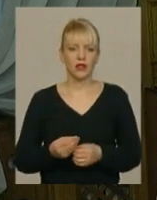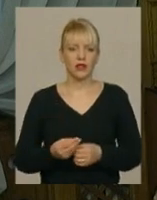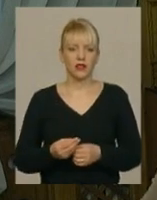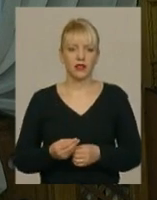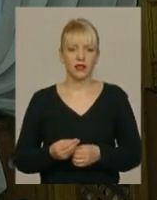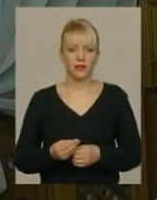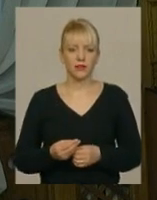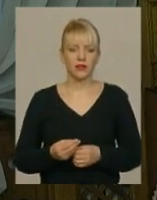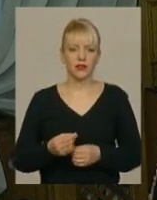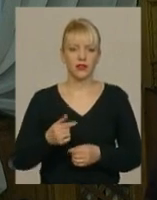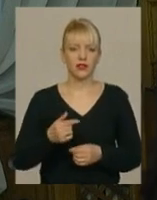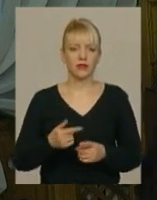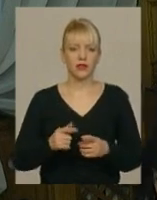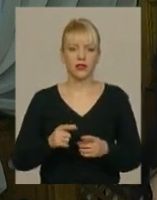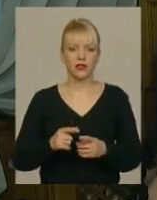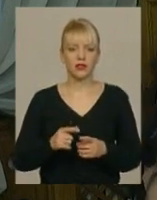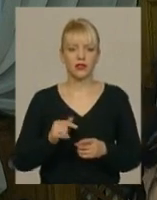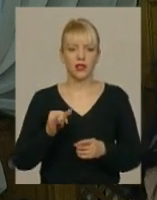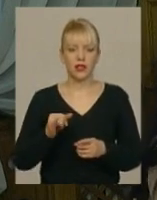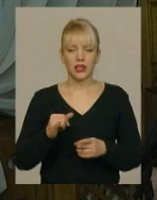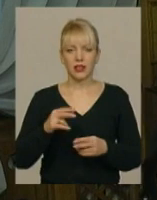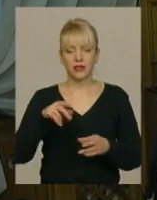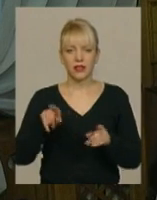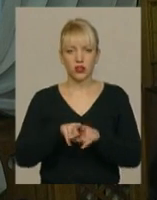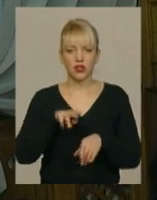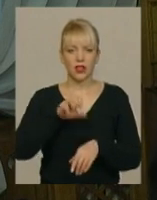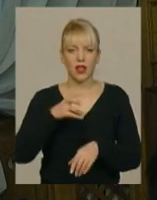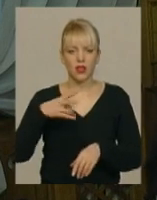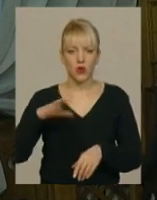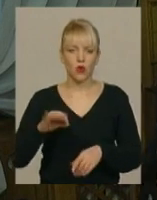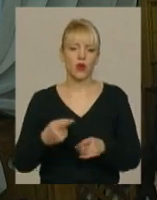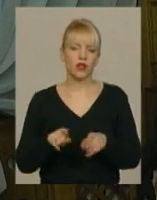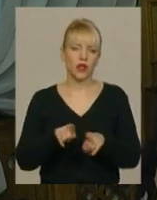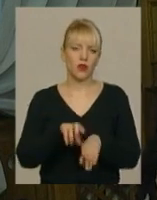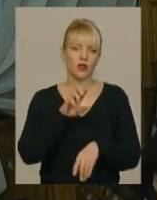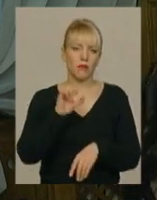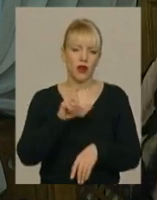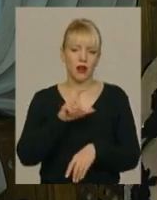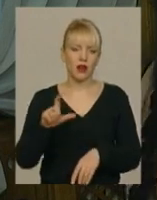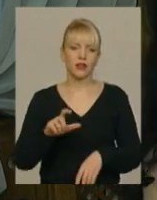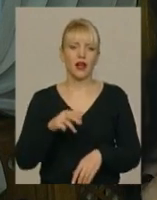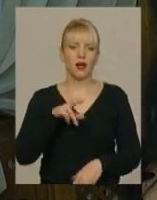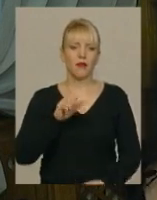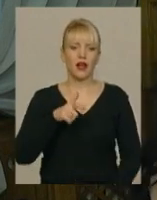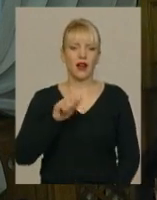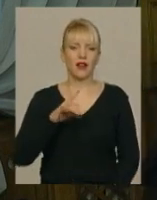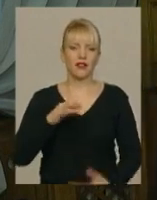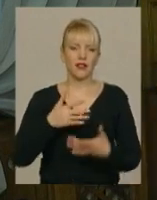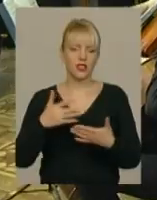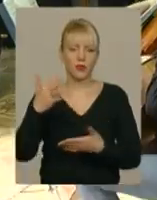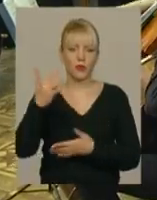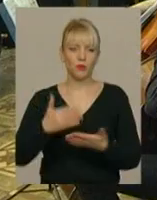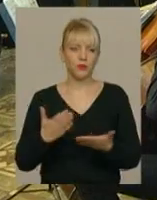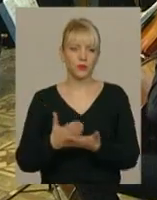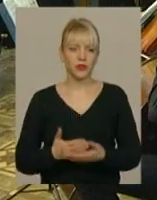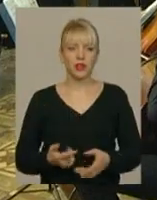того ми граємо танго, вальси. І з класичні також ми граємо і баха, і паганінь, і дебісі. У нас дуже різноманітний репертуар.